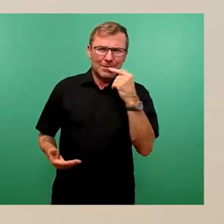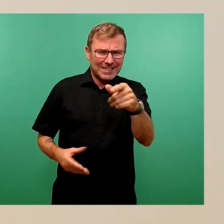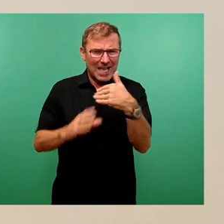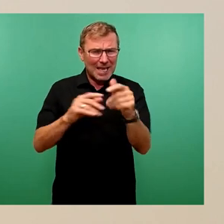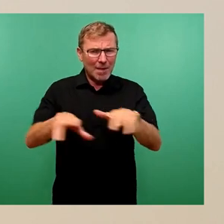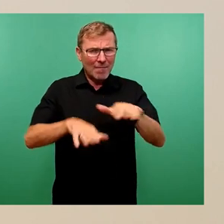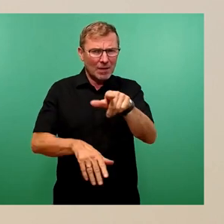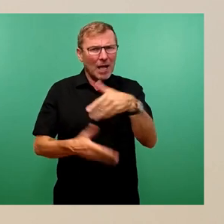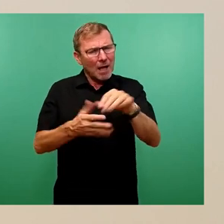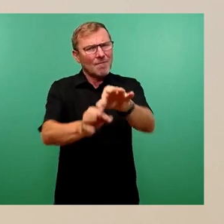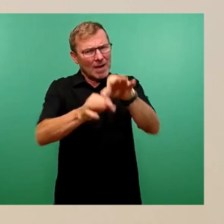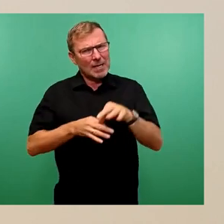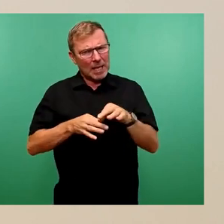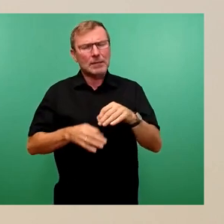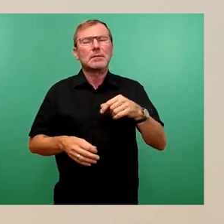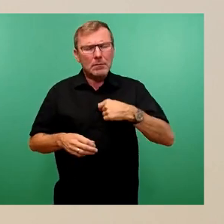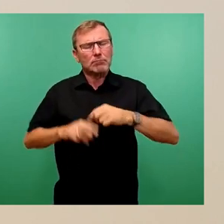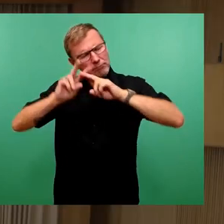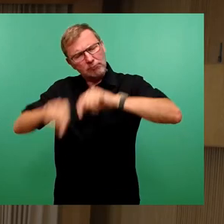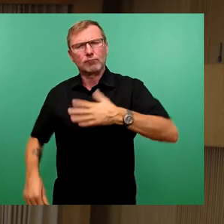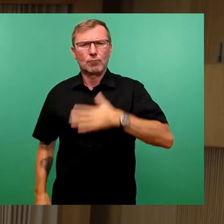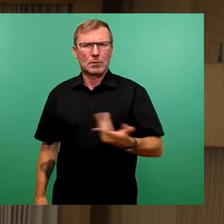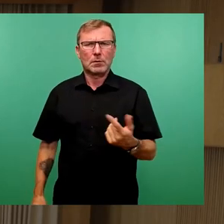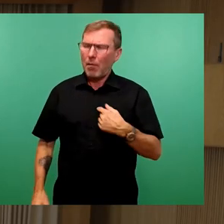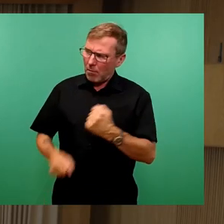weiterzuleiten und da würde ich dem mal nachgehen. Dann werden wir das machen.